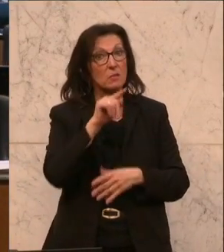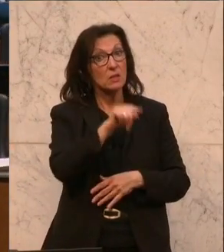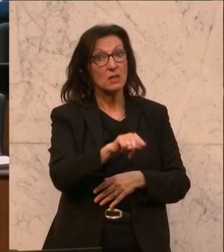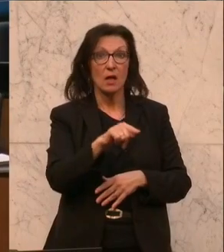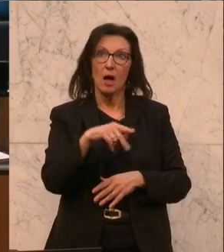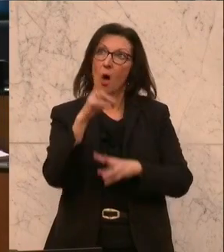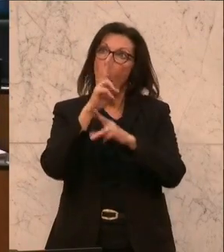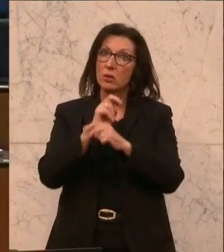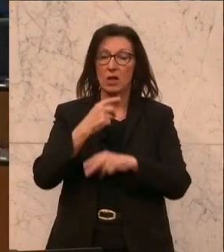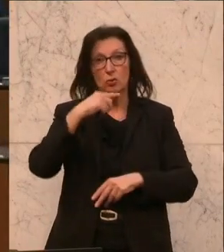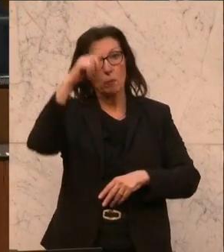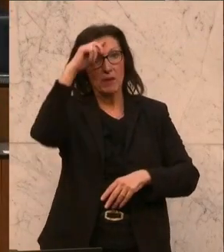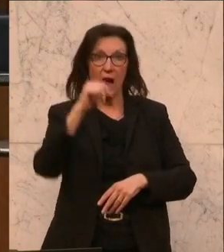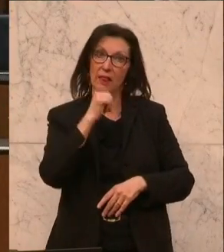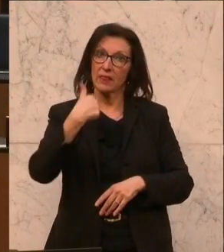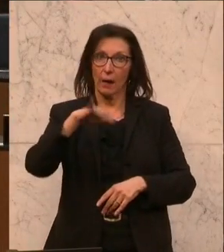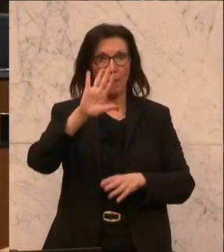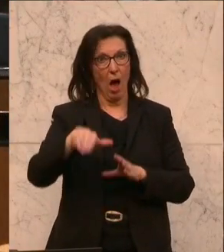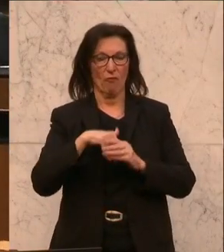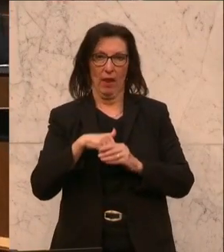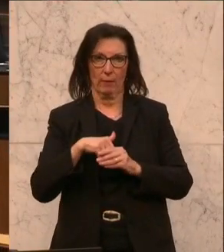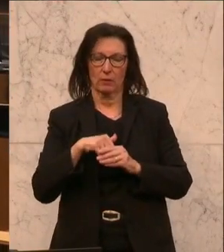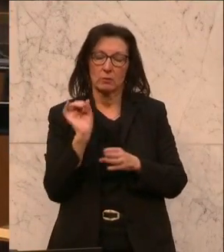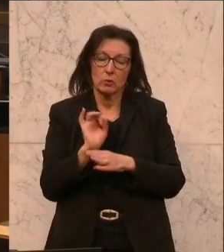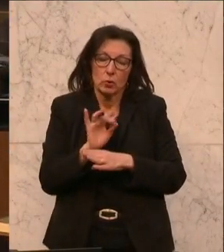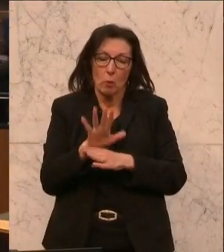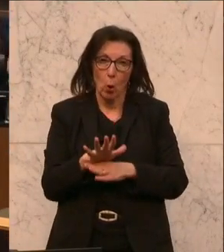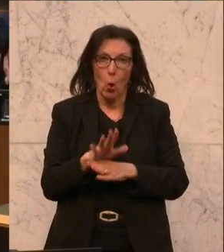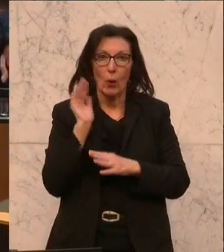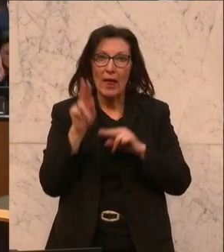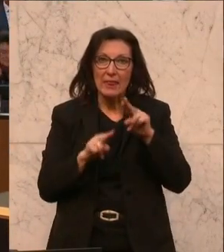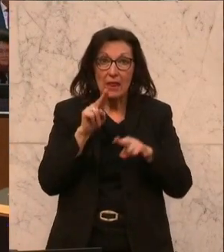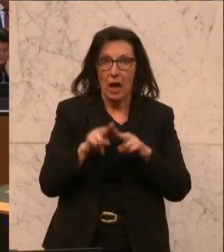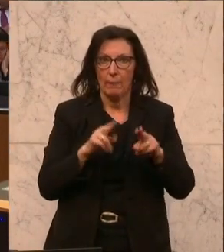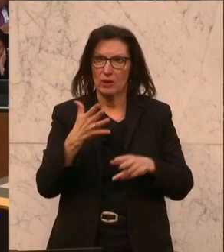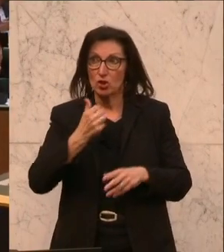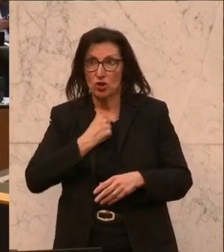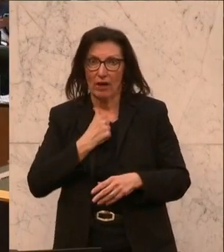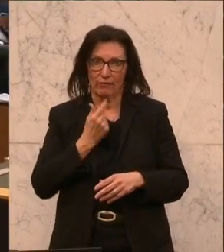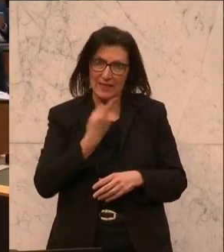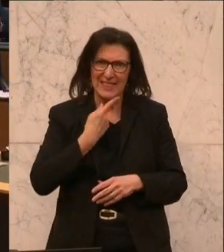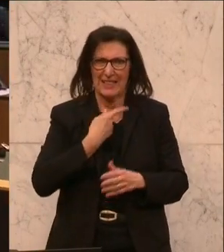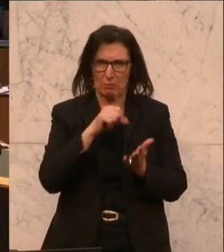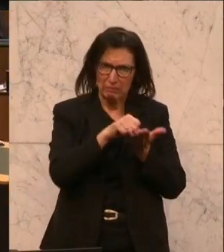in ganz Österreich aufgenommen. Zum Glück sind wir in der Lage, die Kosten der Therapien irgendwie zu stemmen. Und